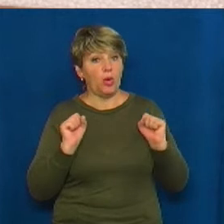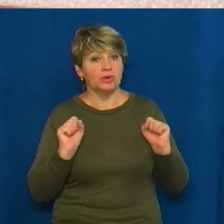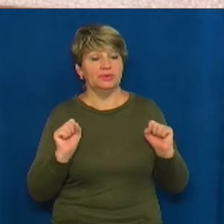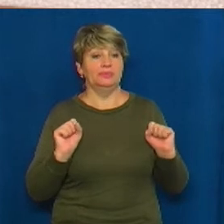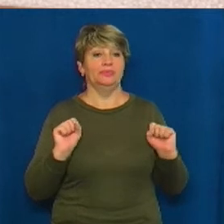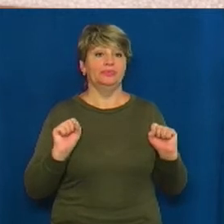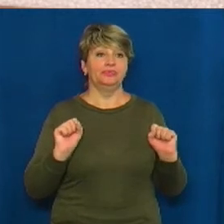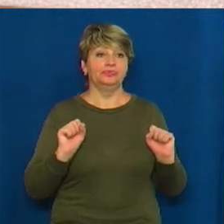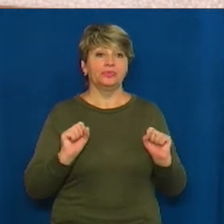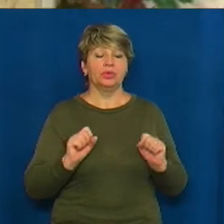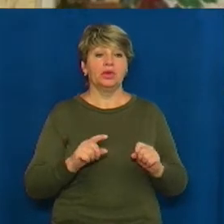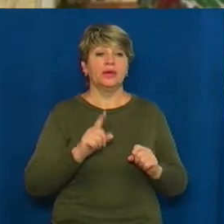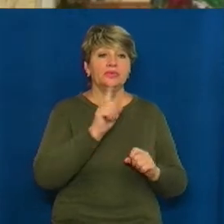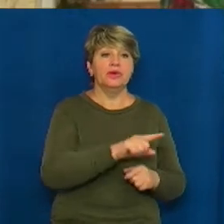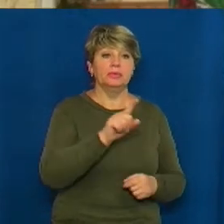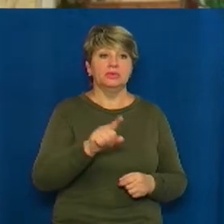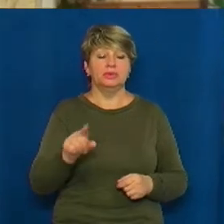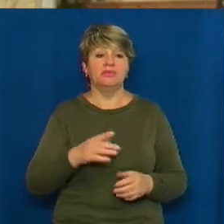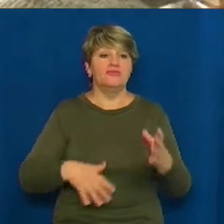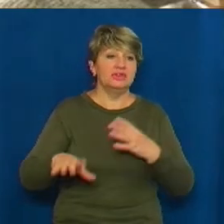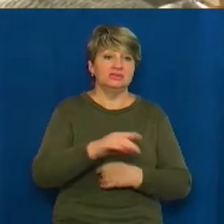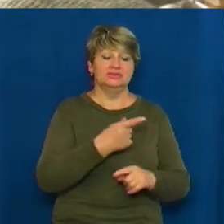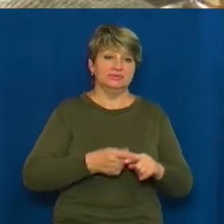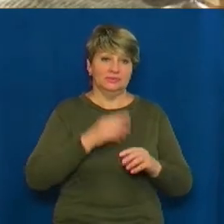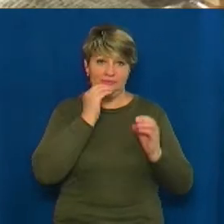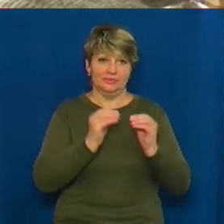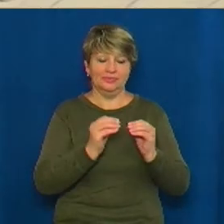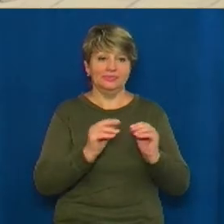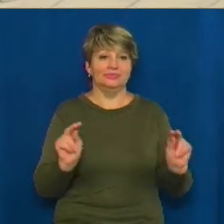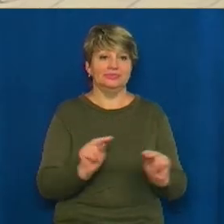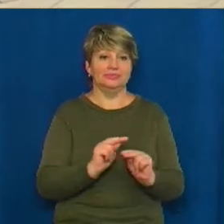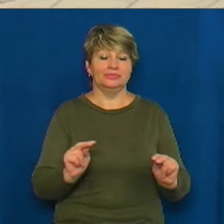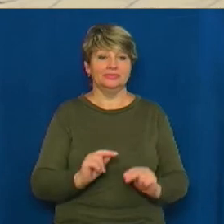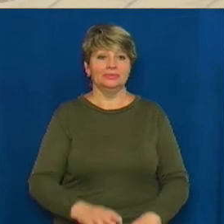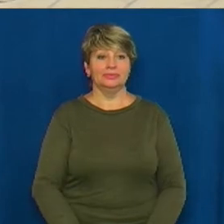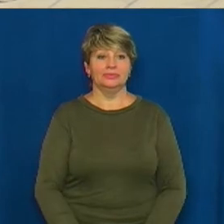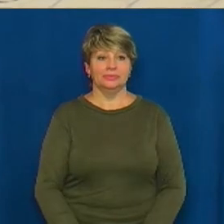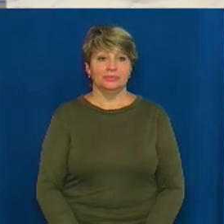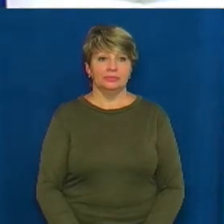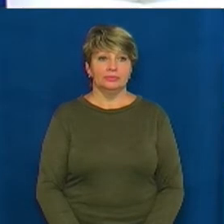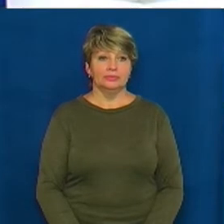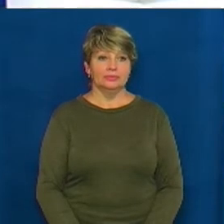кругом у нас Олена Аркадівна. Ірина Філенко, Сергій Ефімов, новини на Суспільному, Черкащина.